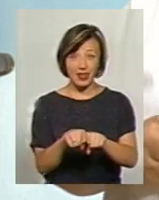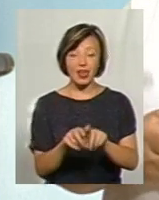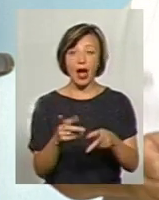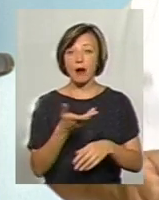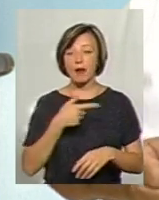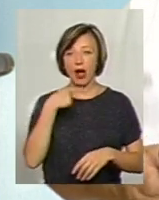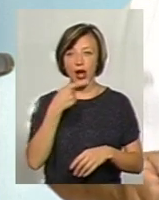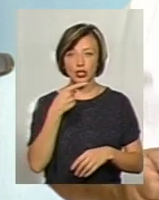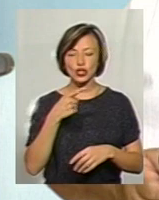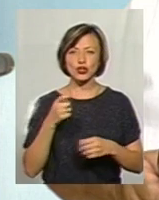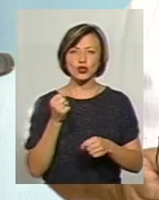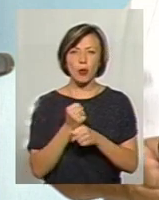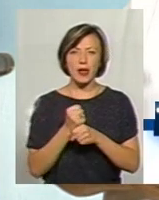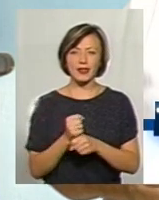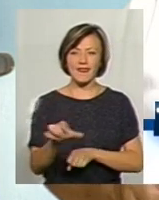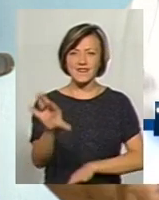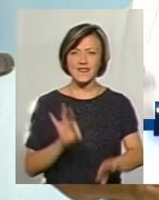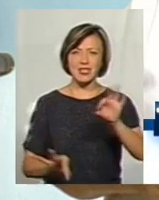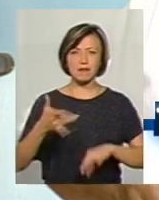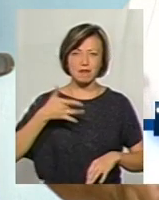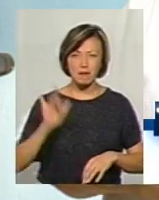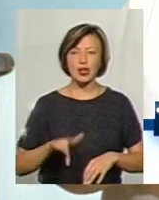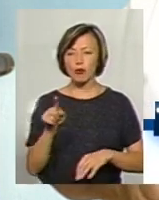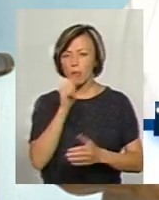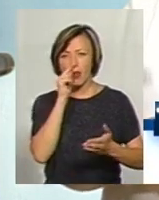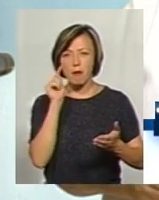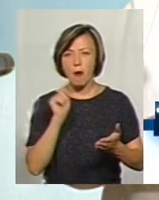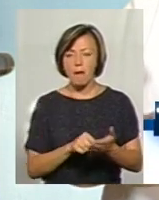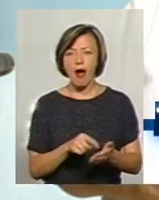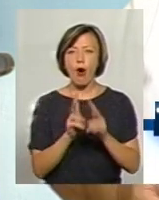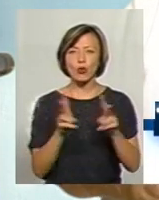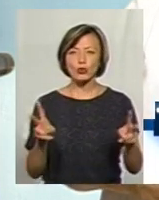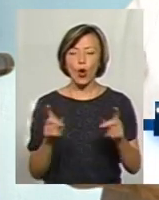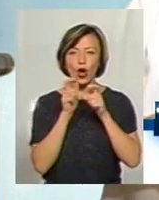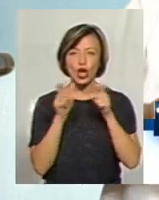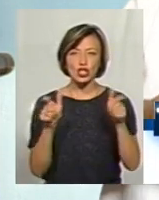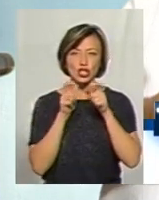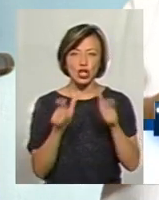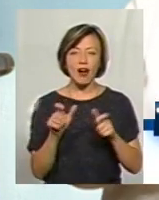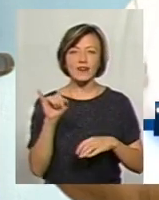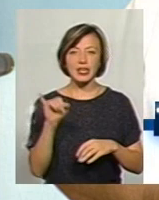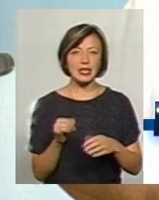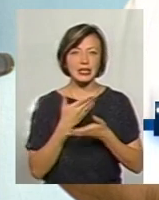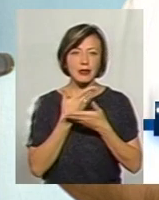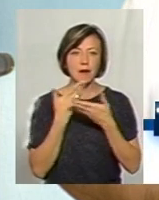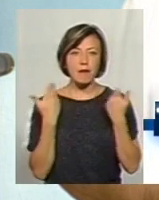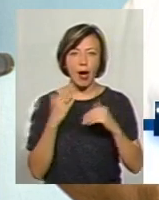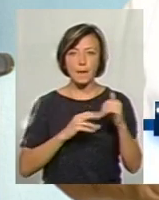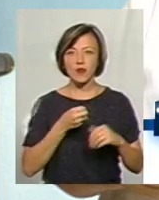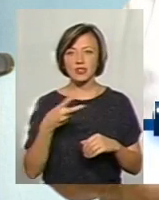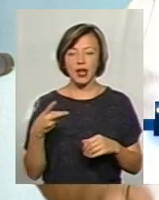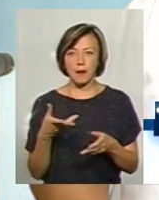як ми кажемо, жорно зробити, щоб туди випадково не попав той, хто кричав, і він не має професіональності,